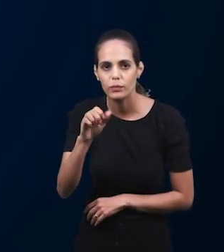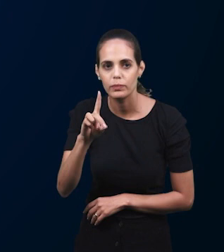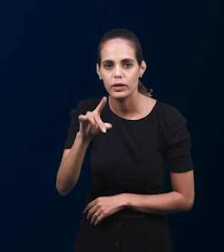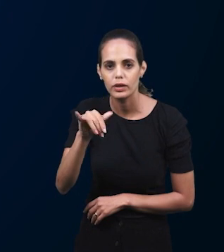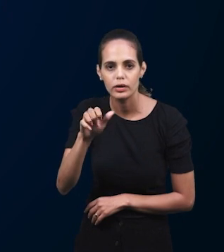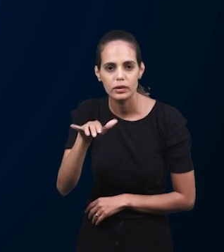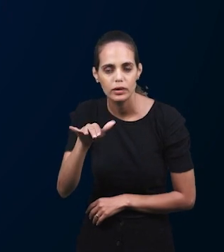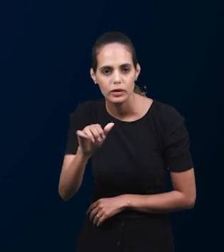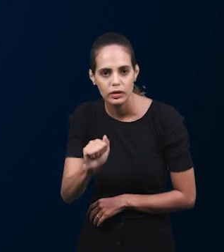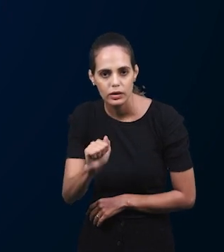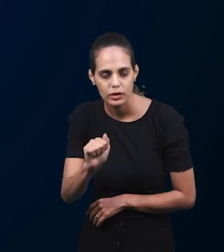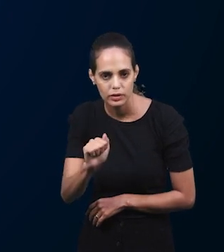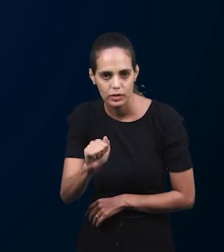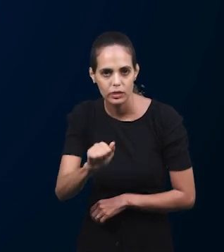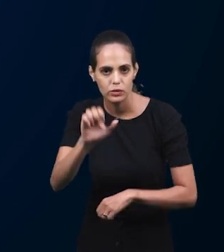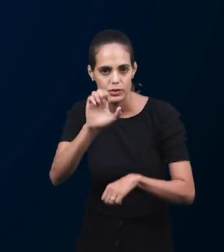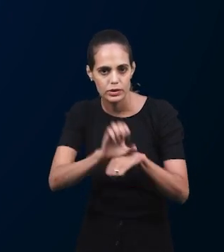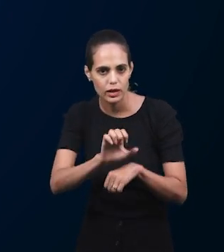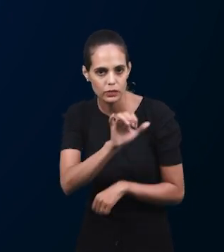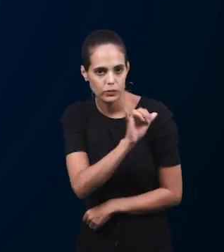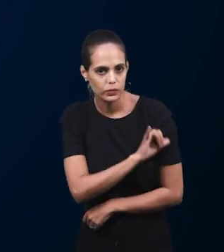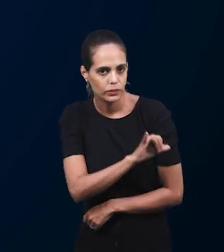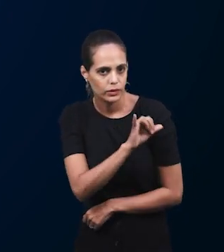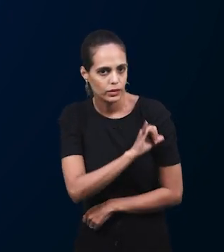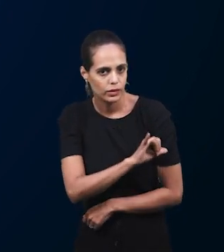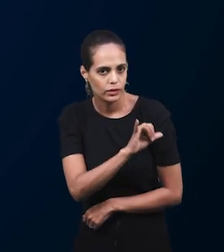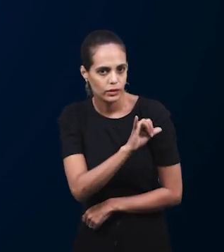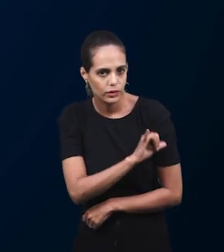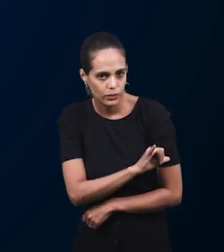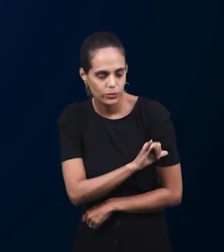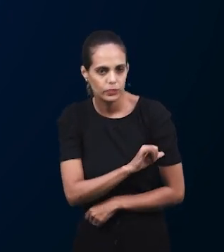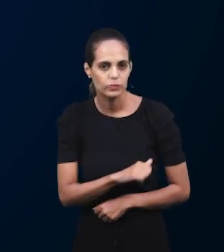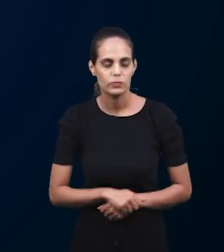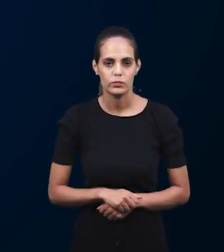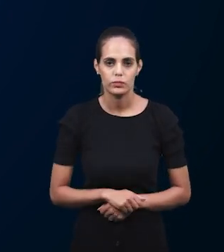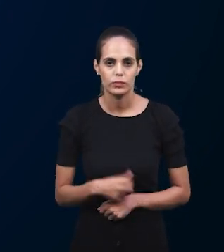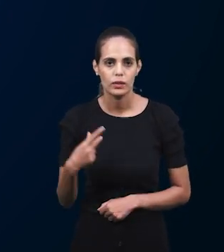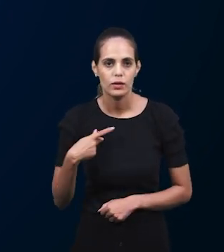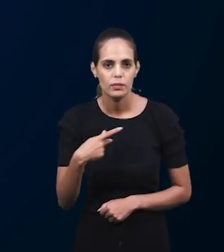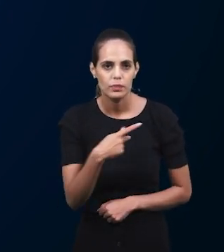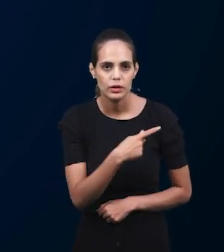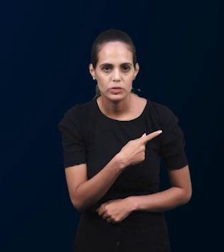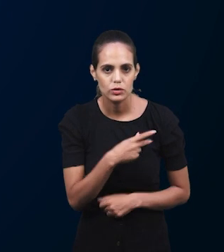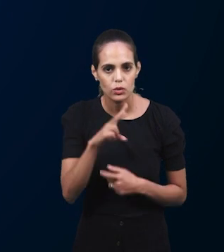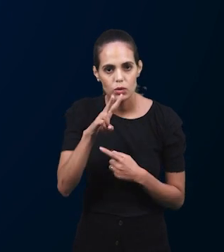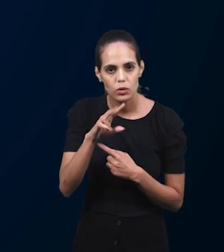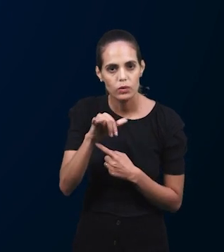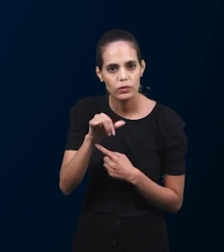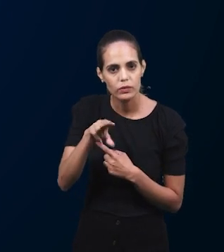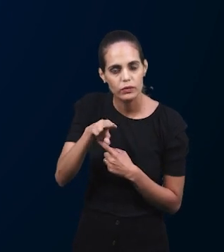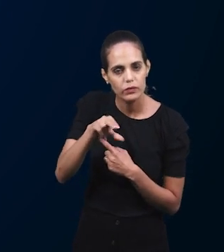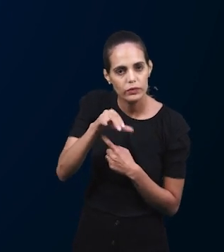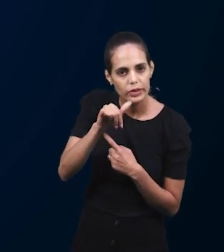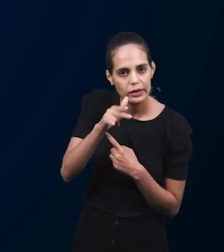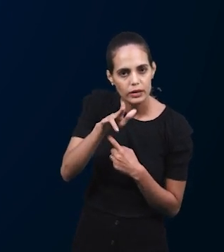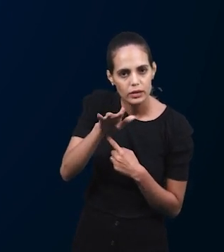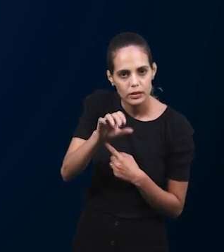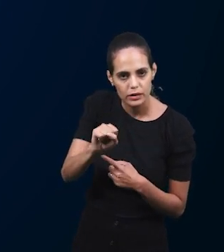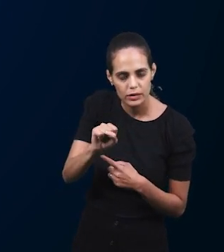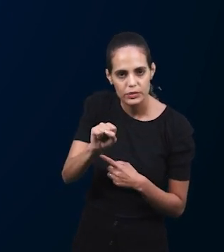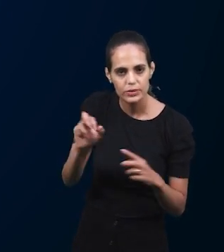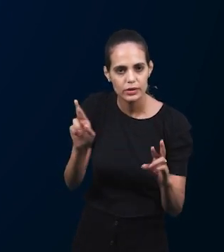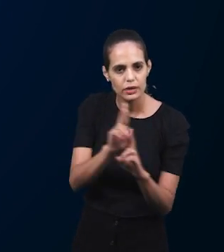зовут Адриана из церкви Кантагалу, из города Трез Рио-де-Жанейро. Пастор мой Венисиус